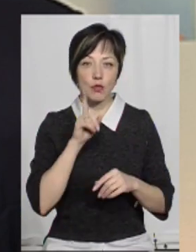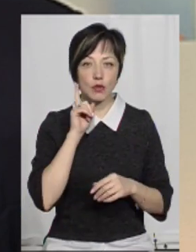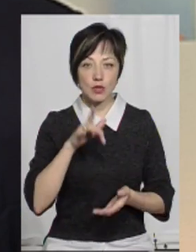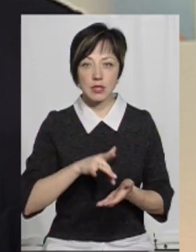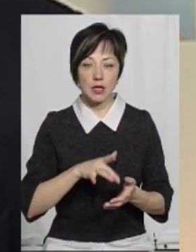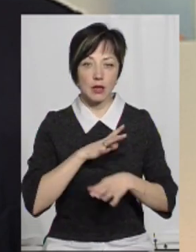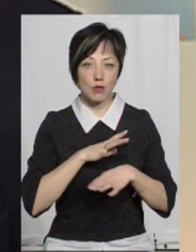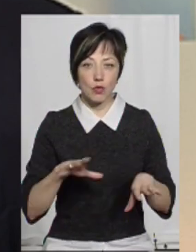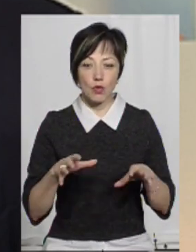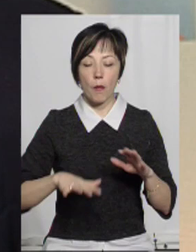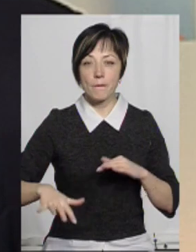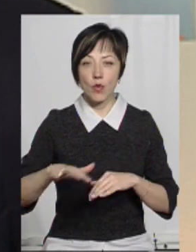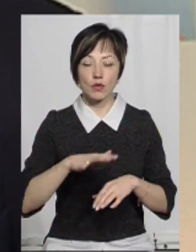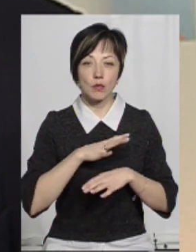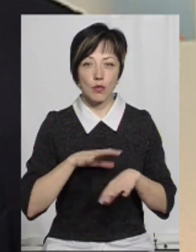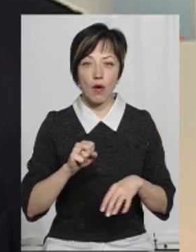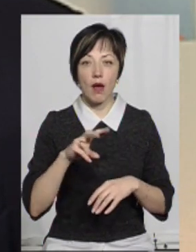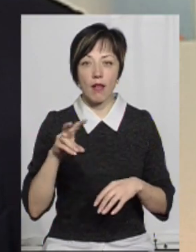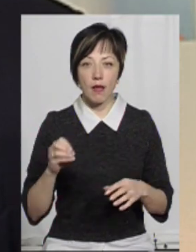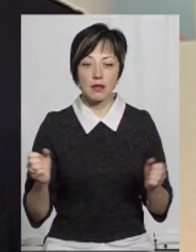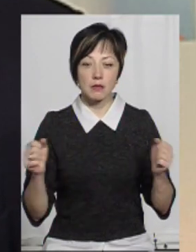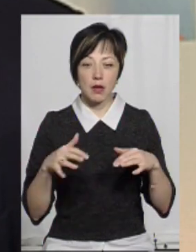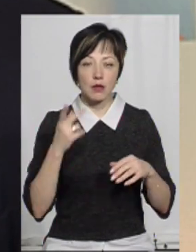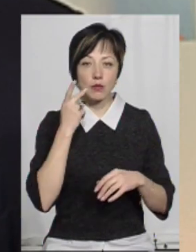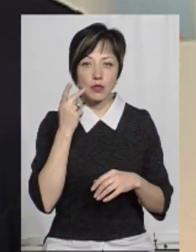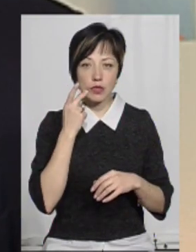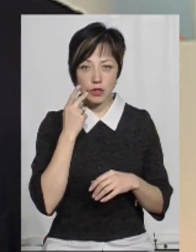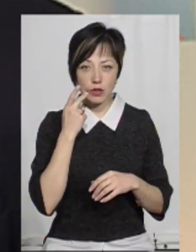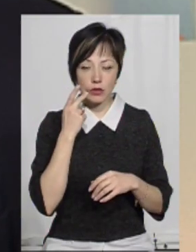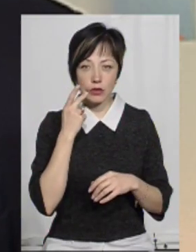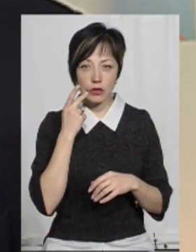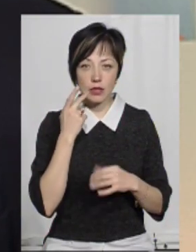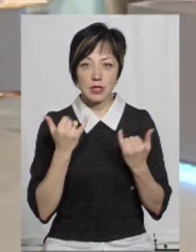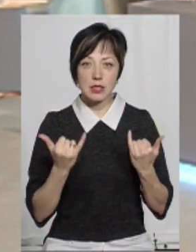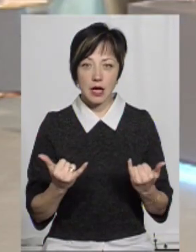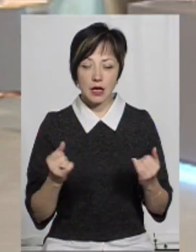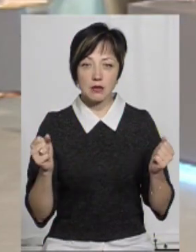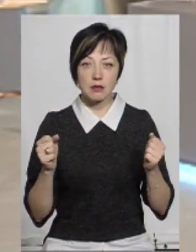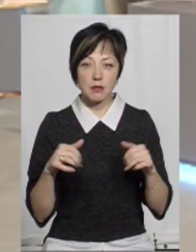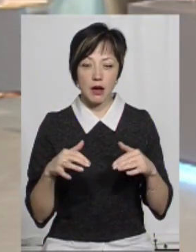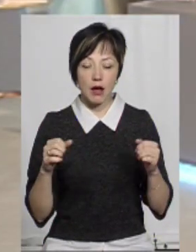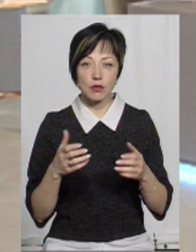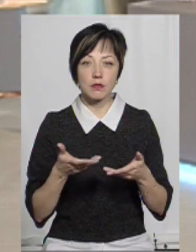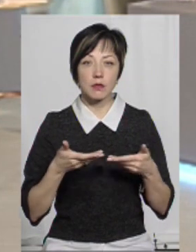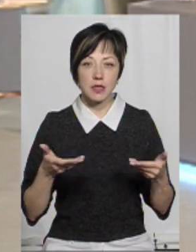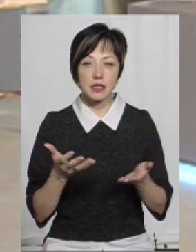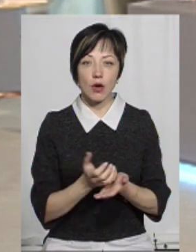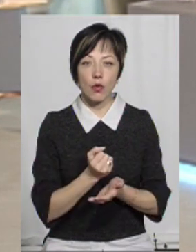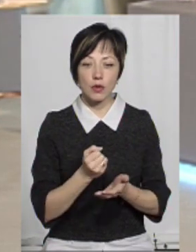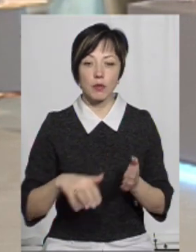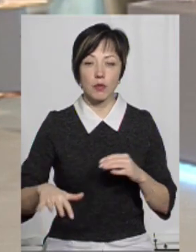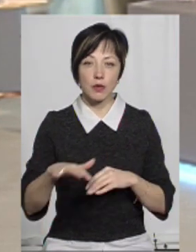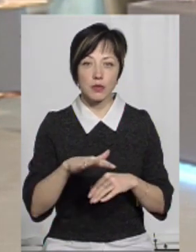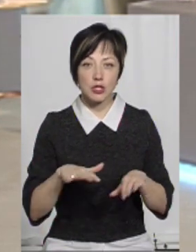що молодіжного центру не було, простору не було, але вони збиралися постійно, зараз збираються. Ми знаходимо